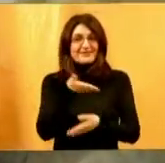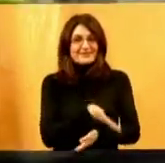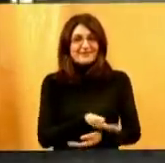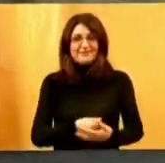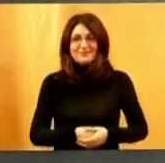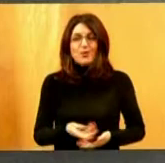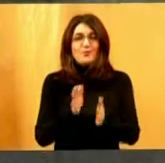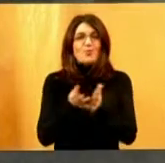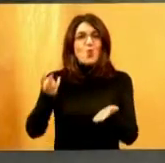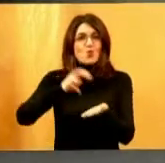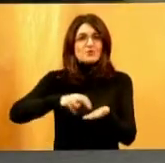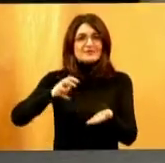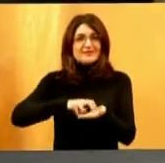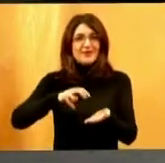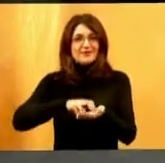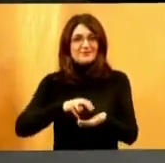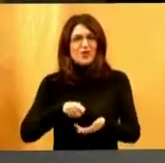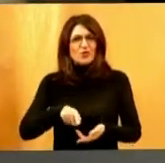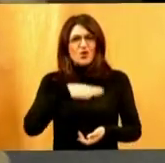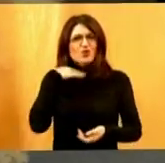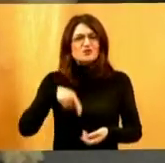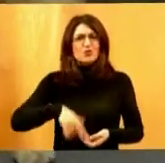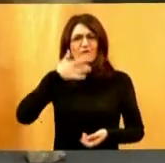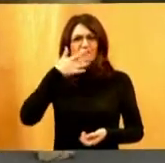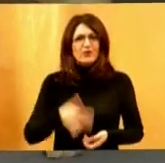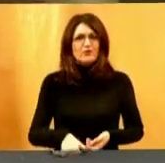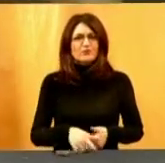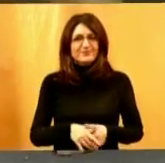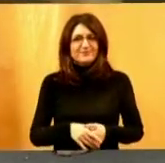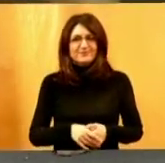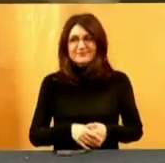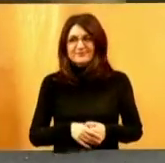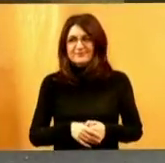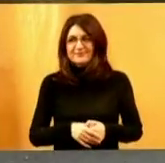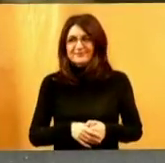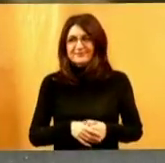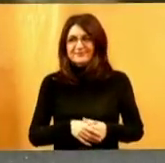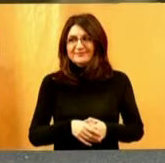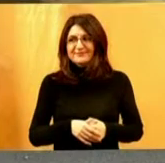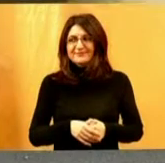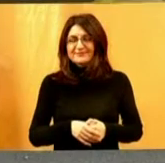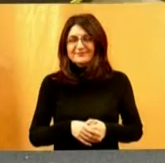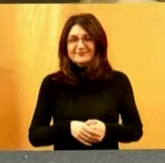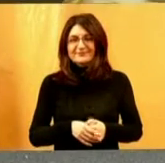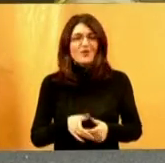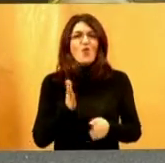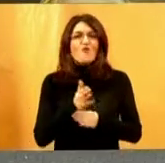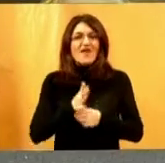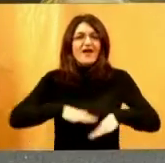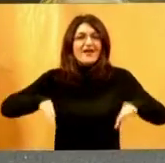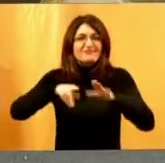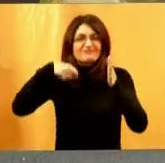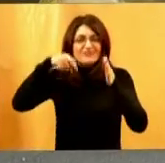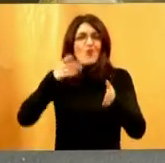Ajde, ustani zlato. Vruće je ovdje dosta. Sijedi zlato. Eto, znam, evo ga. To je uvijek i u studijima topno.